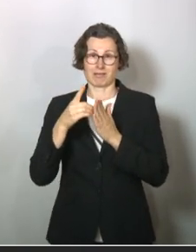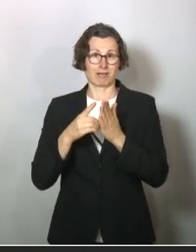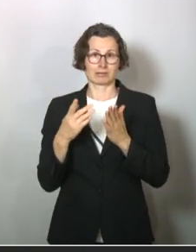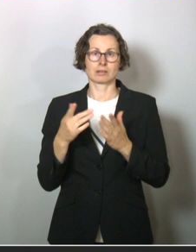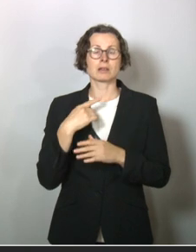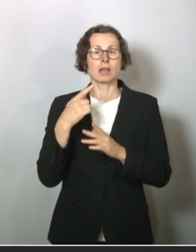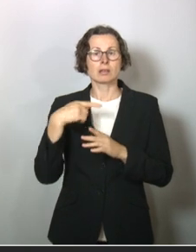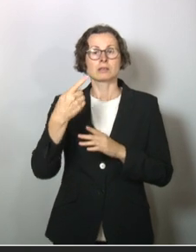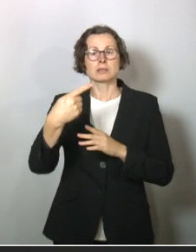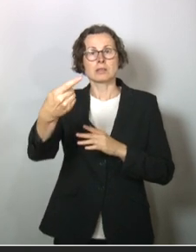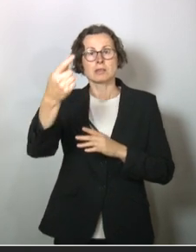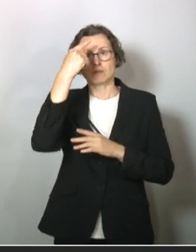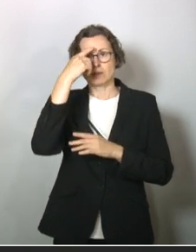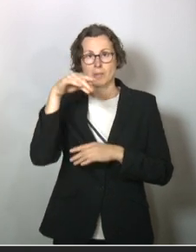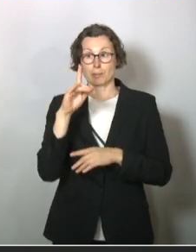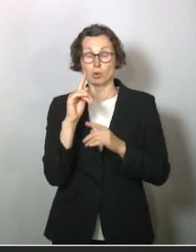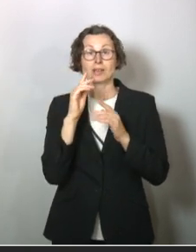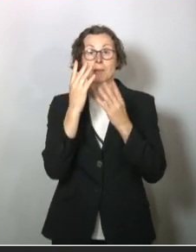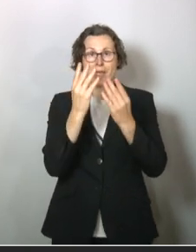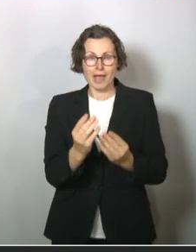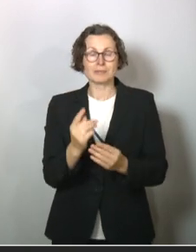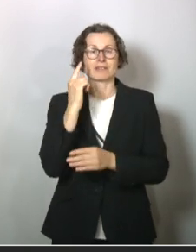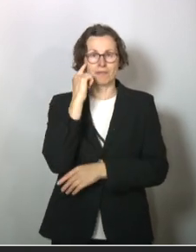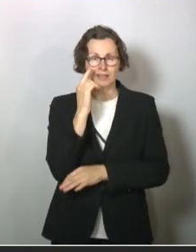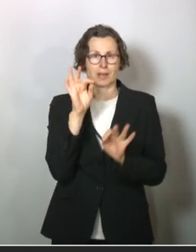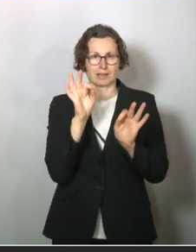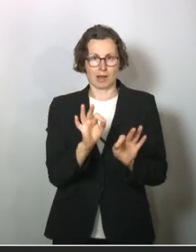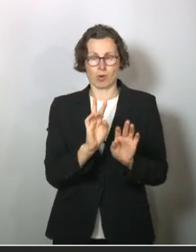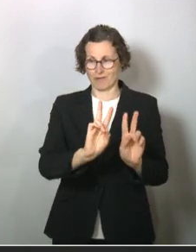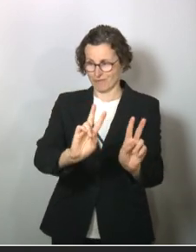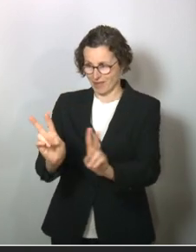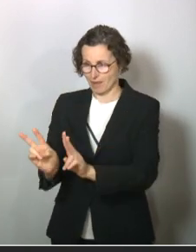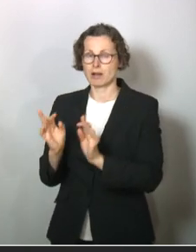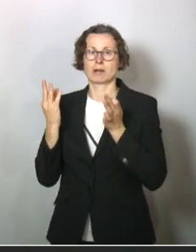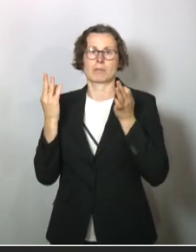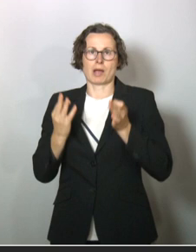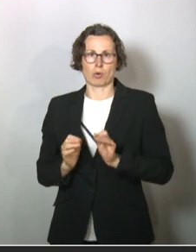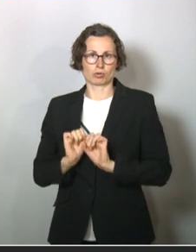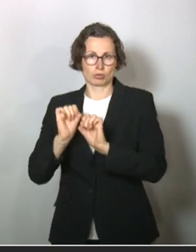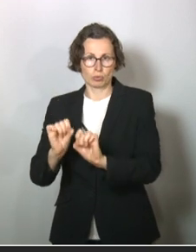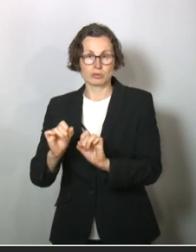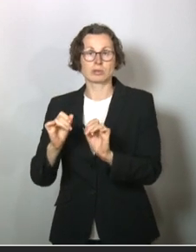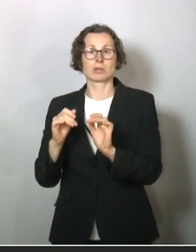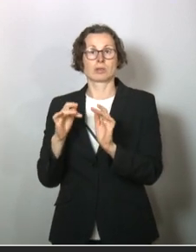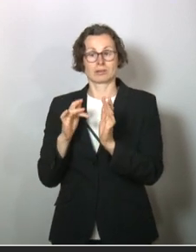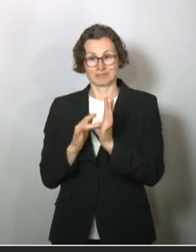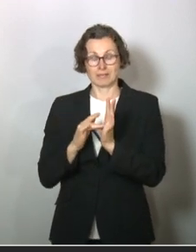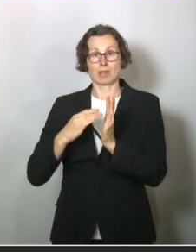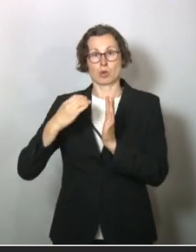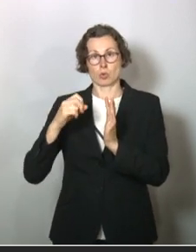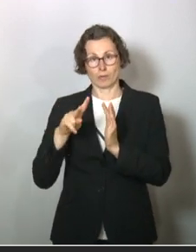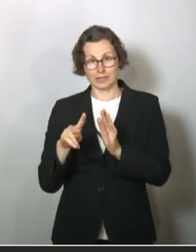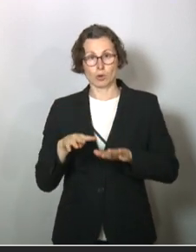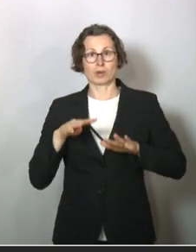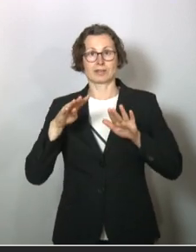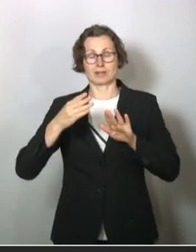wissen wir immer mehr im Herbst. Und dann weiß man, wen man schützen muss, damit diese Covid-19-Pandemie nicht